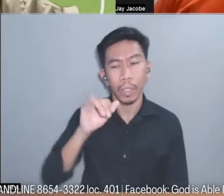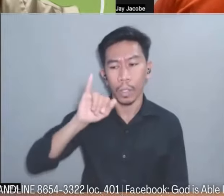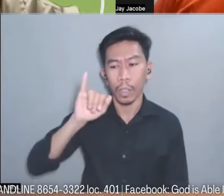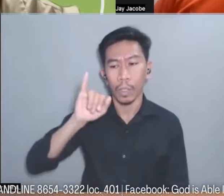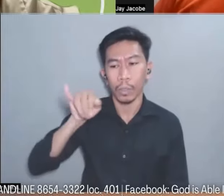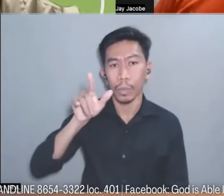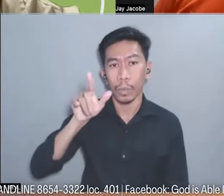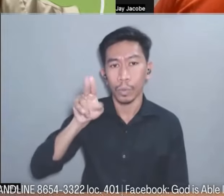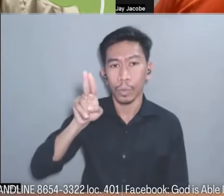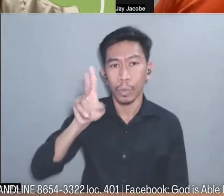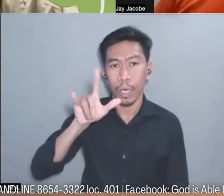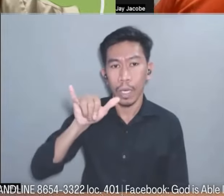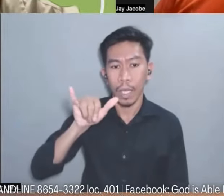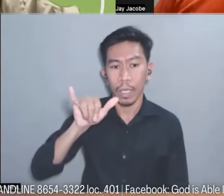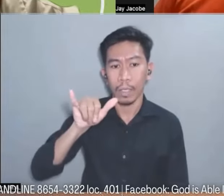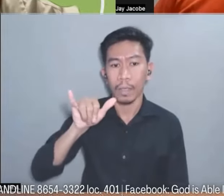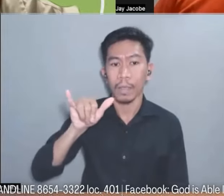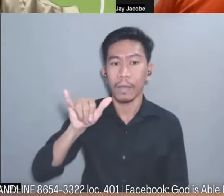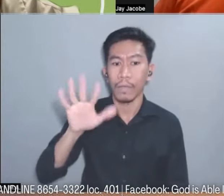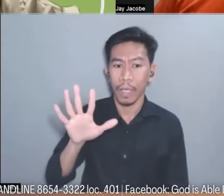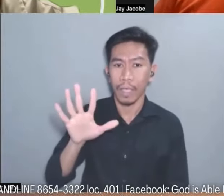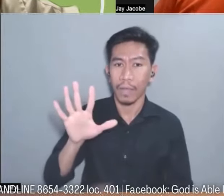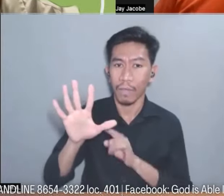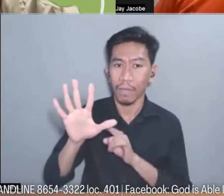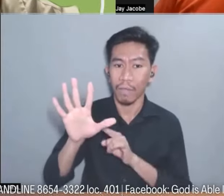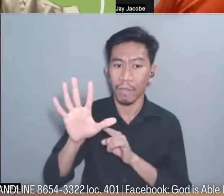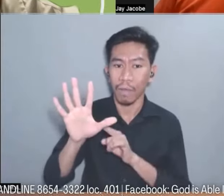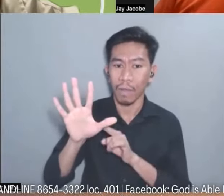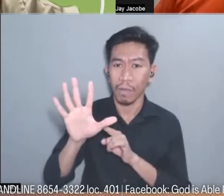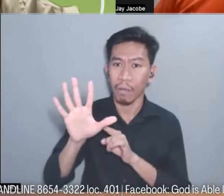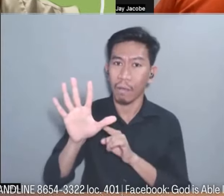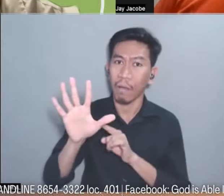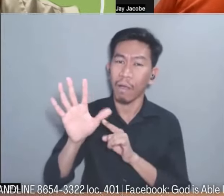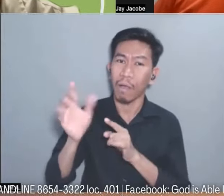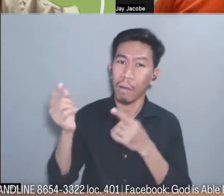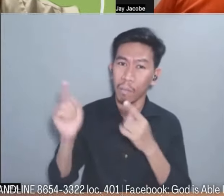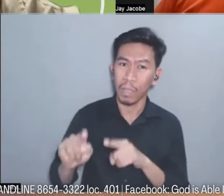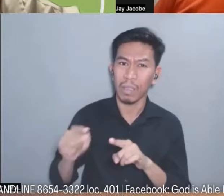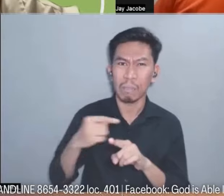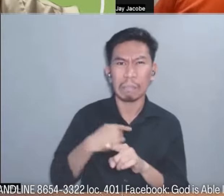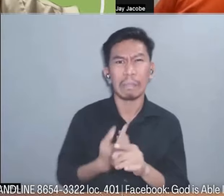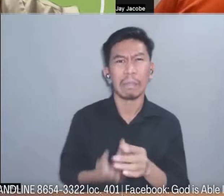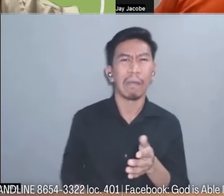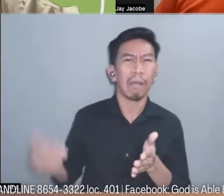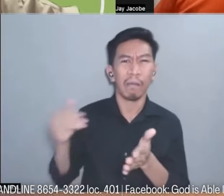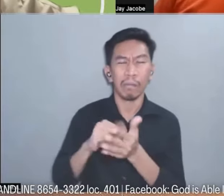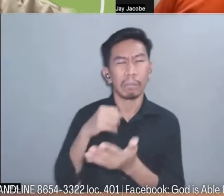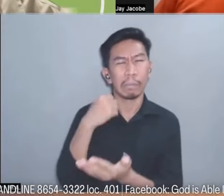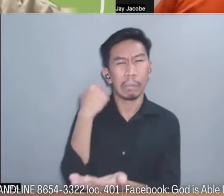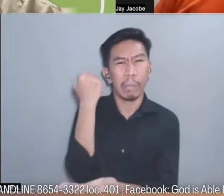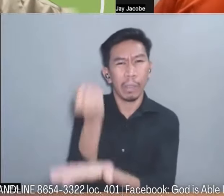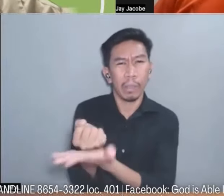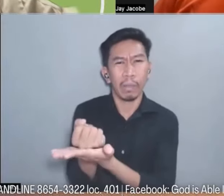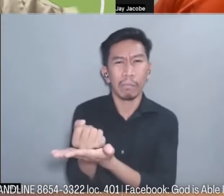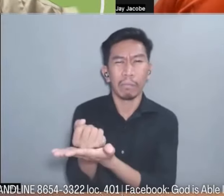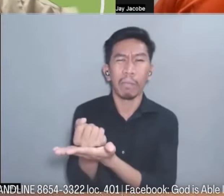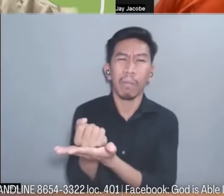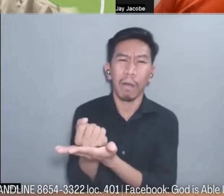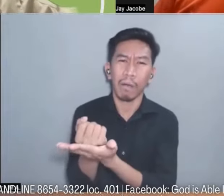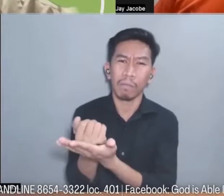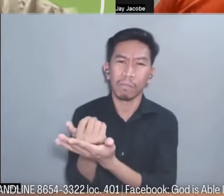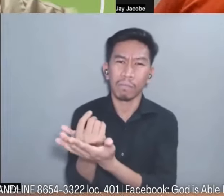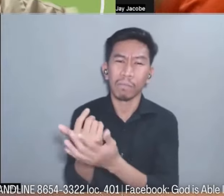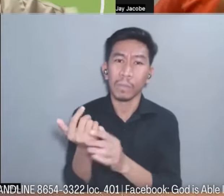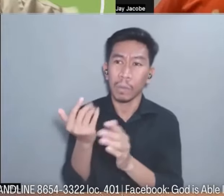ay ako po ay nawala na naman po ng ng consciousness na unconscious po ako or nag-seizure at